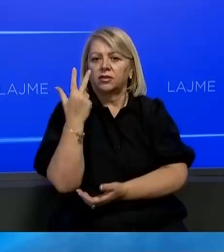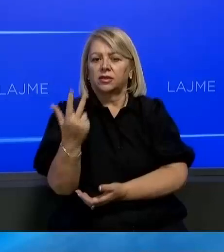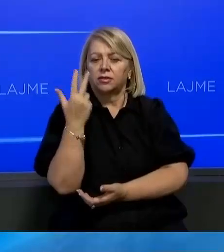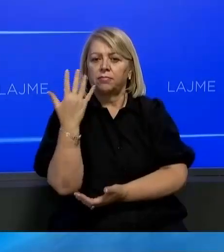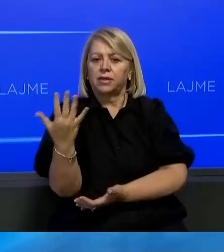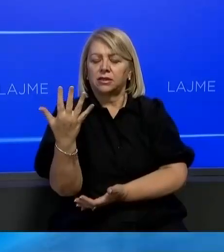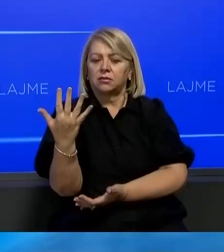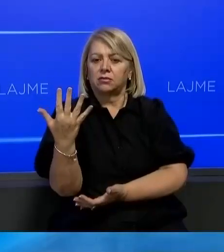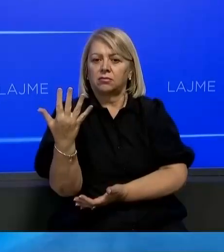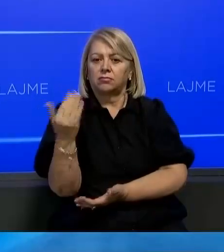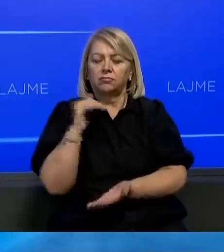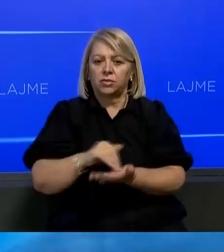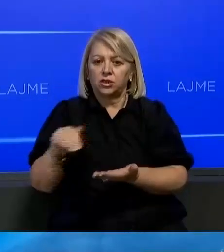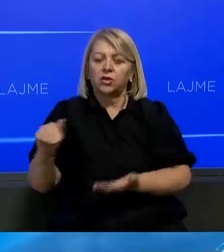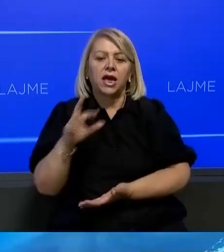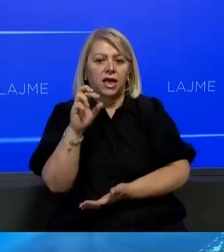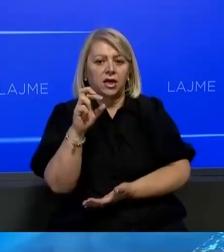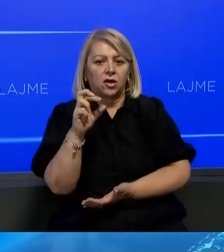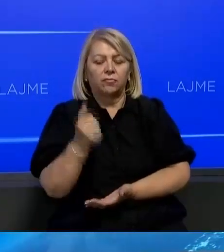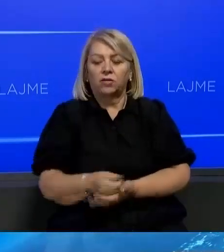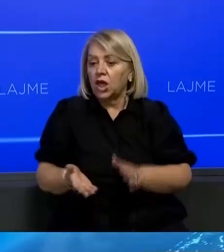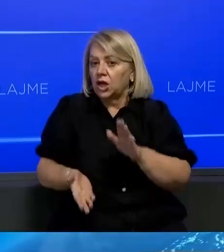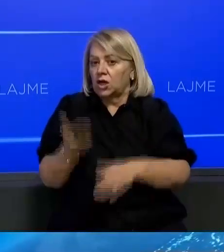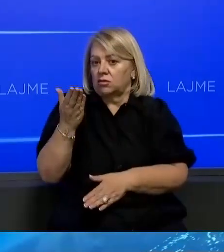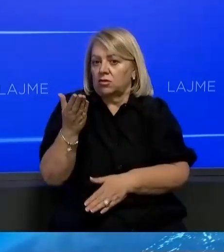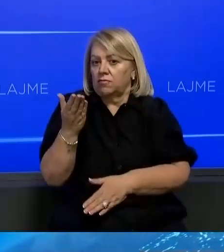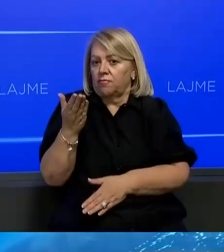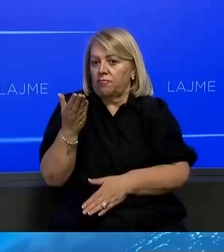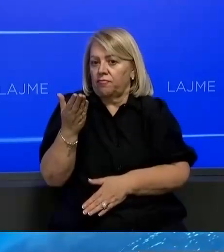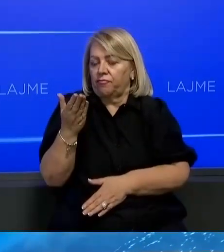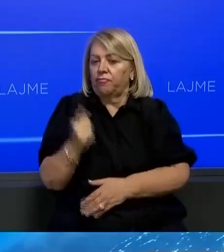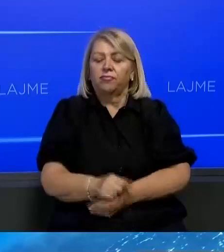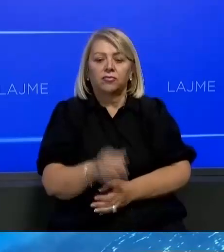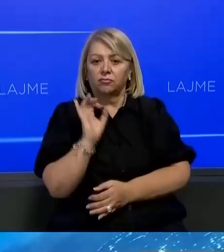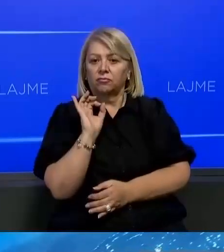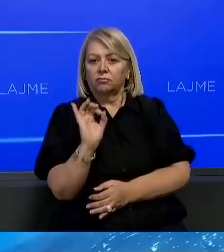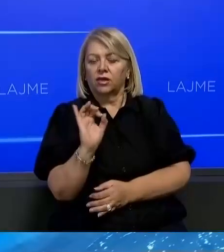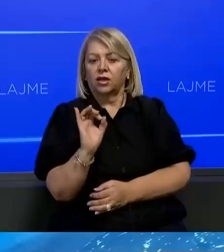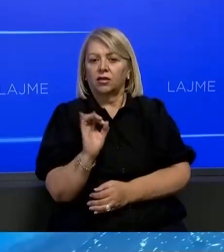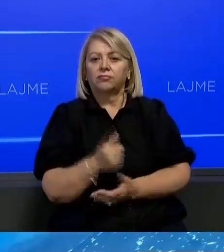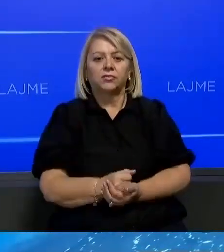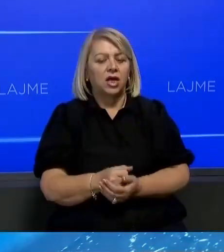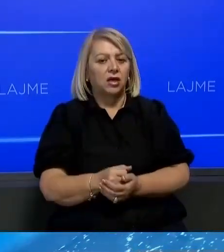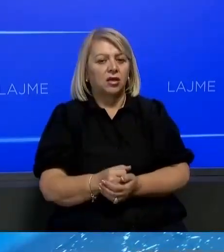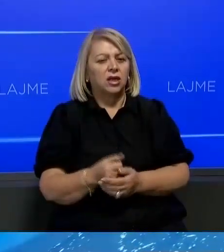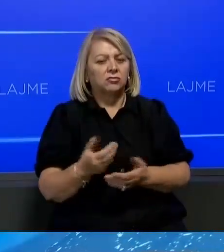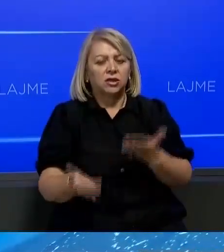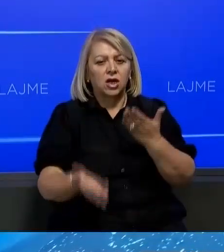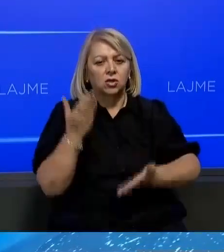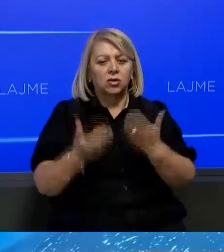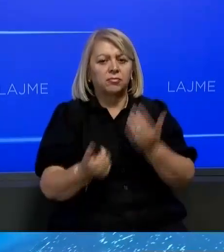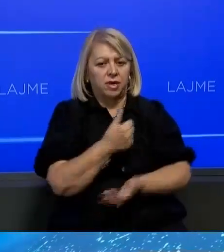milion eurës që është një rritje madhe me konsiderushme krasuan me periude para prake. Kjo